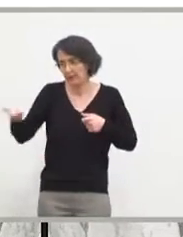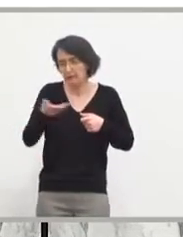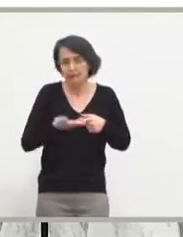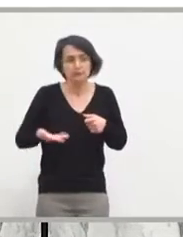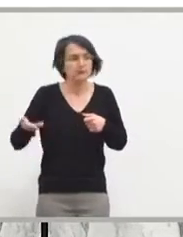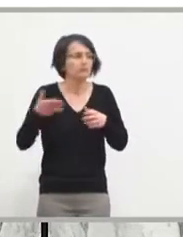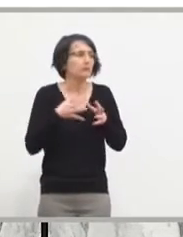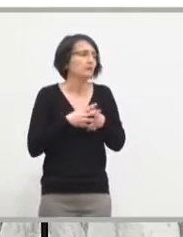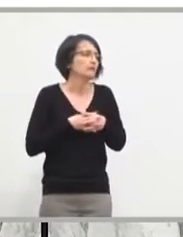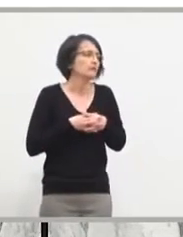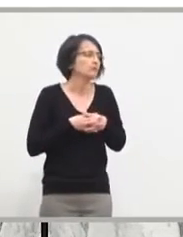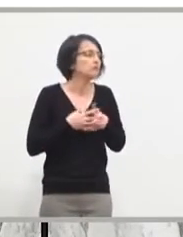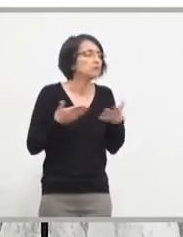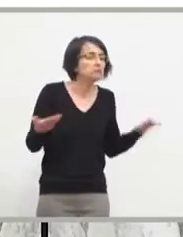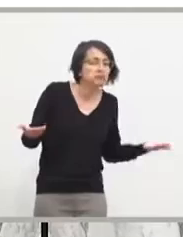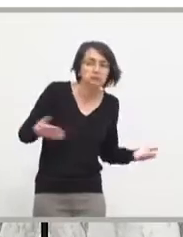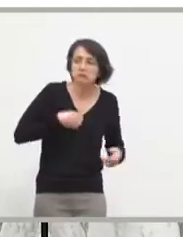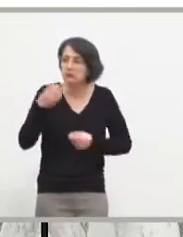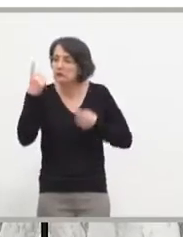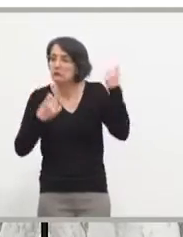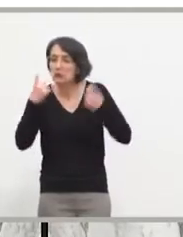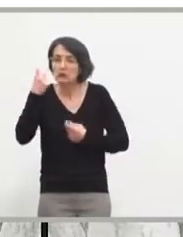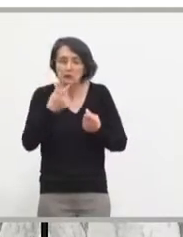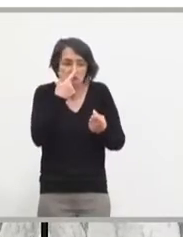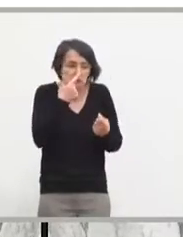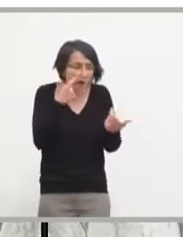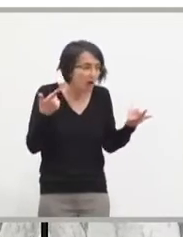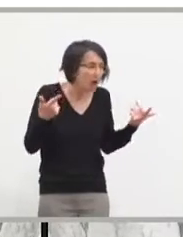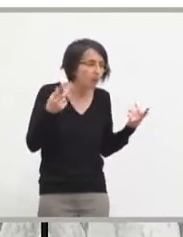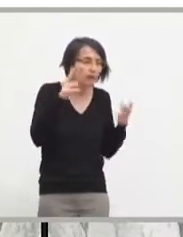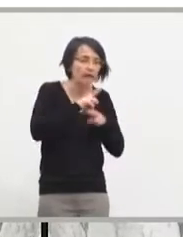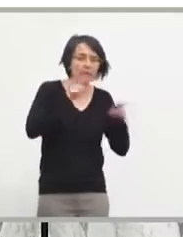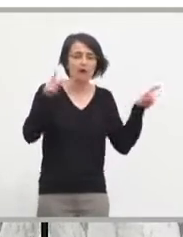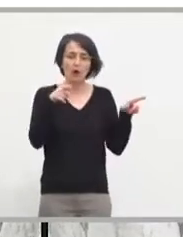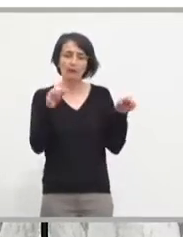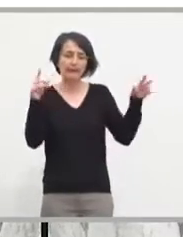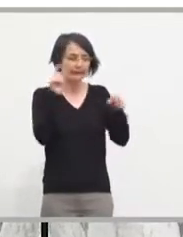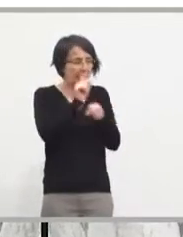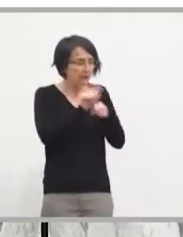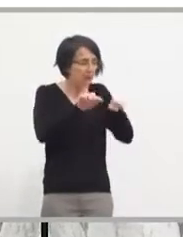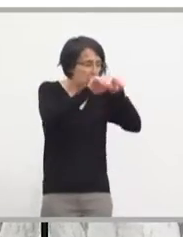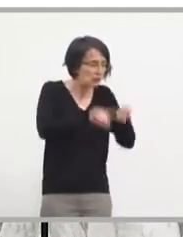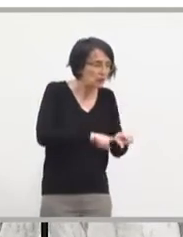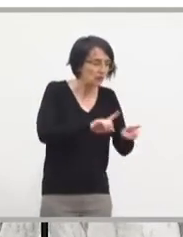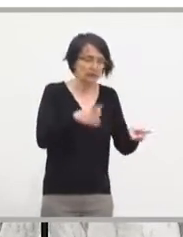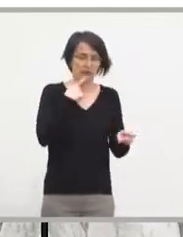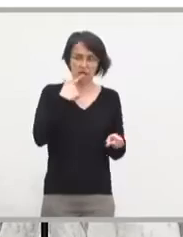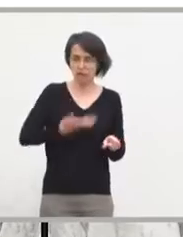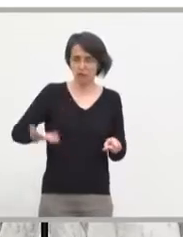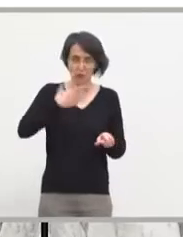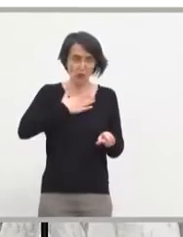que vous avez soulevé qui met en cause le budget, donc, j'enregistre votre satisfaction.